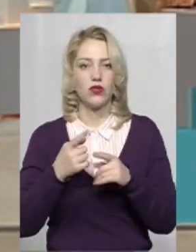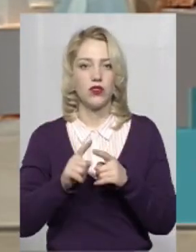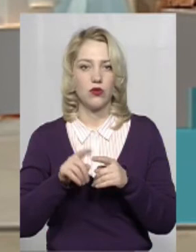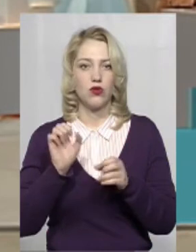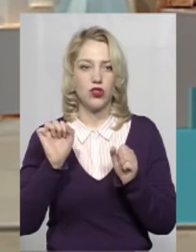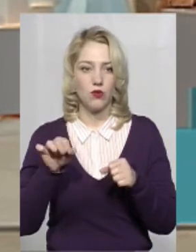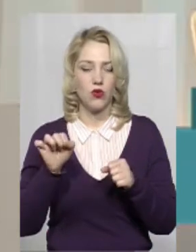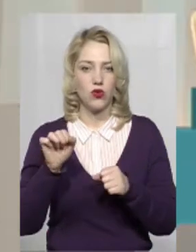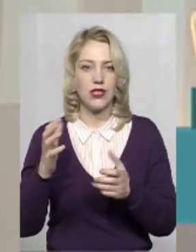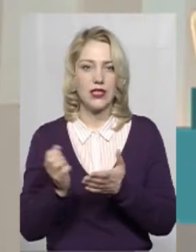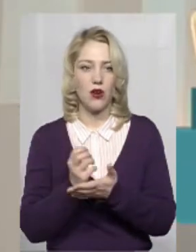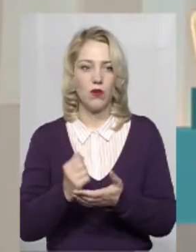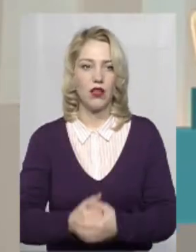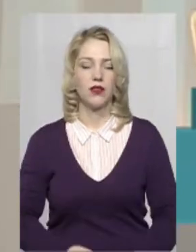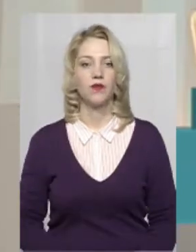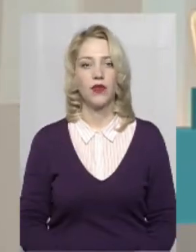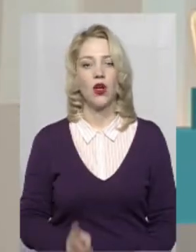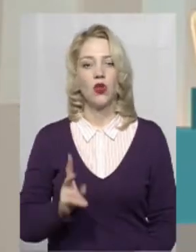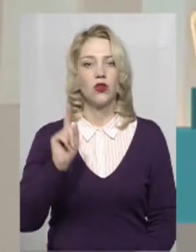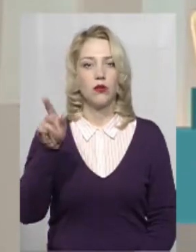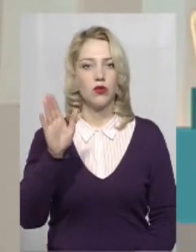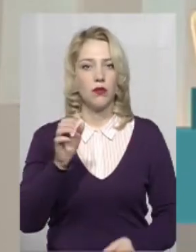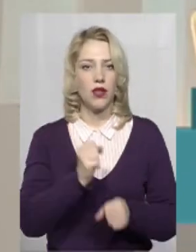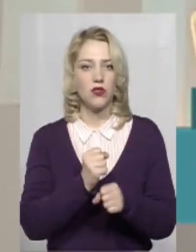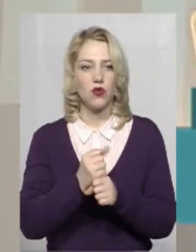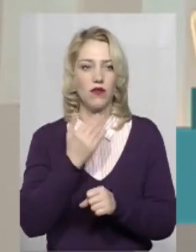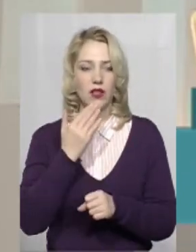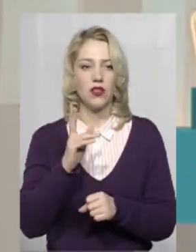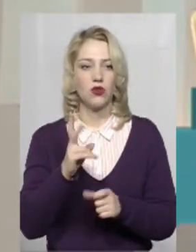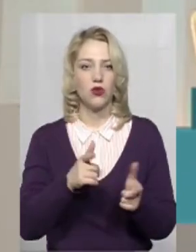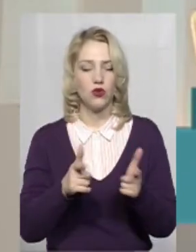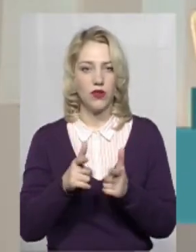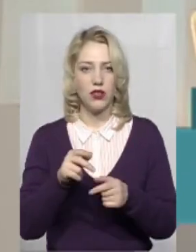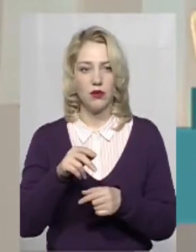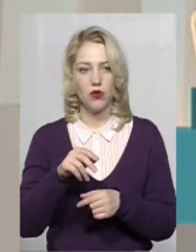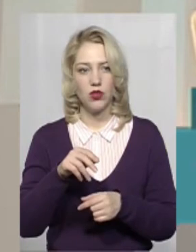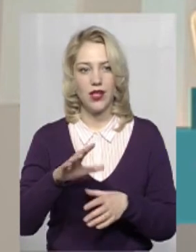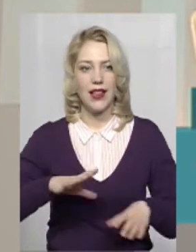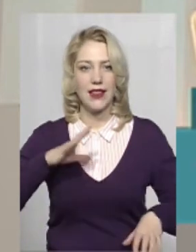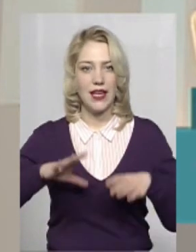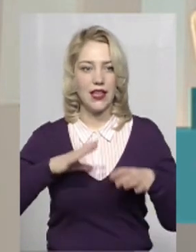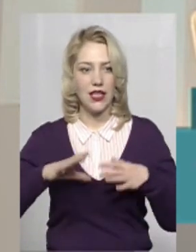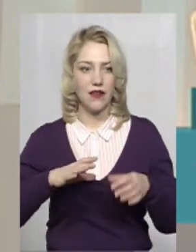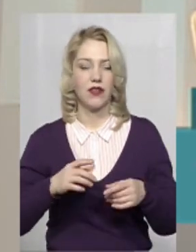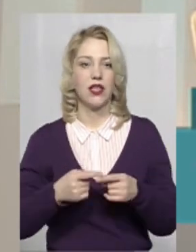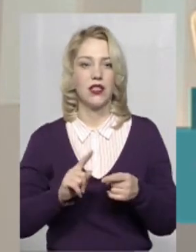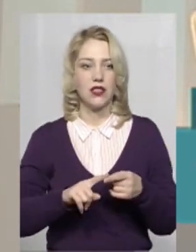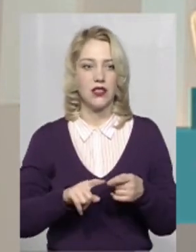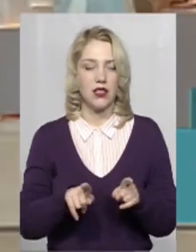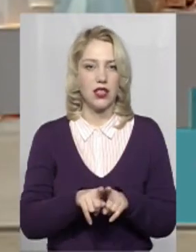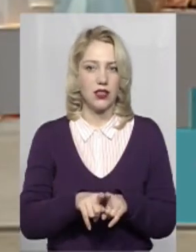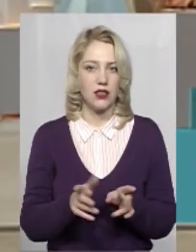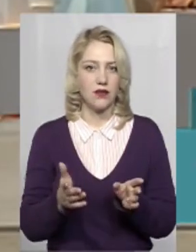цьому. Хто там буде працювати? Готуватимуть тренерів. Це ж так,